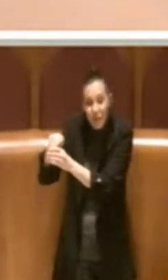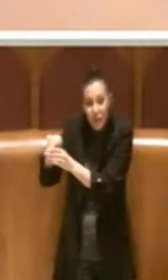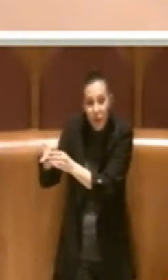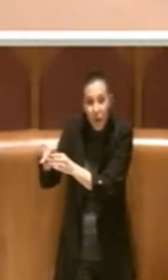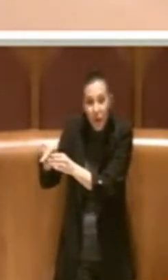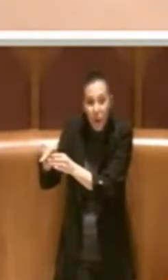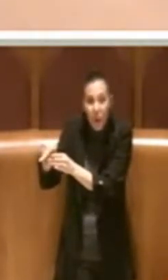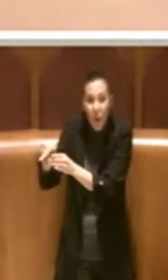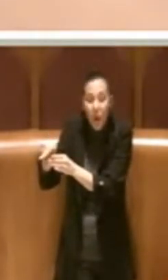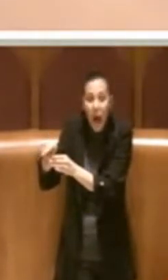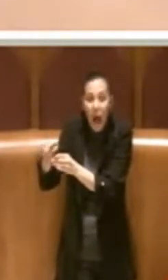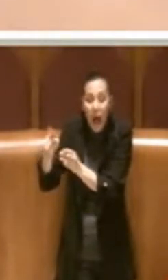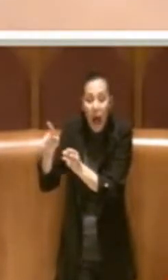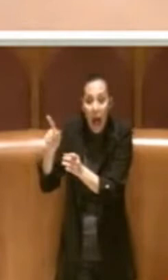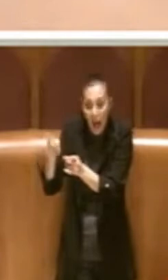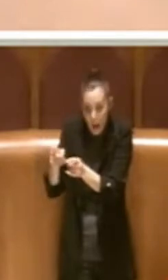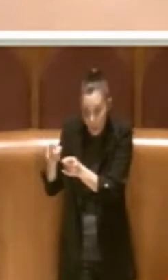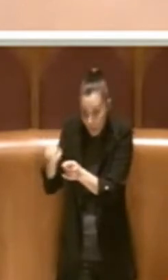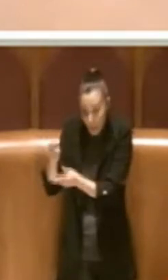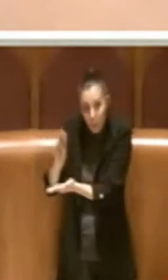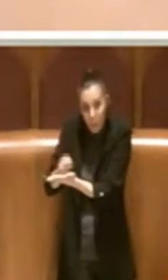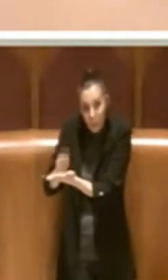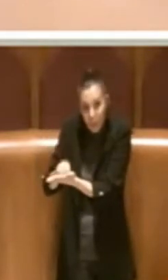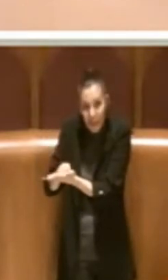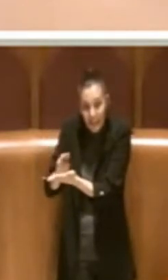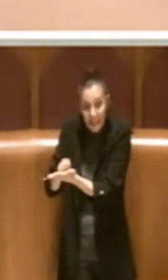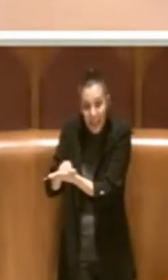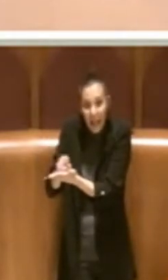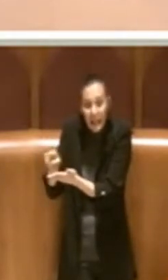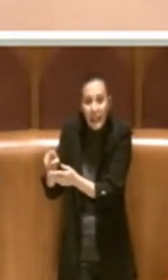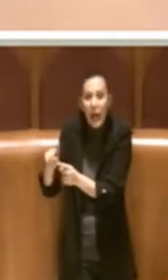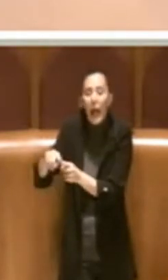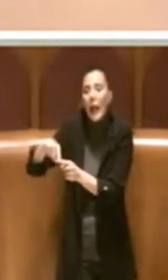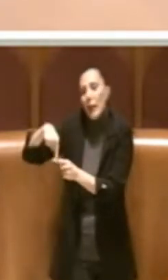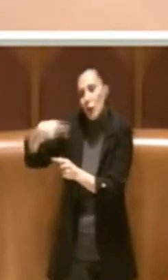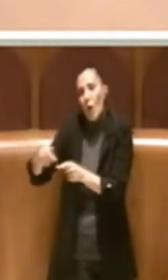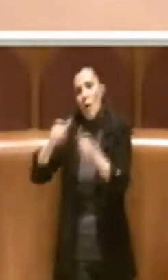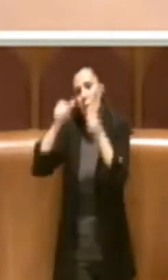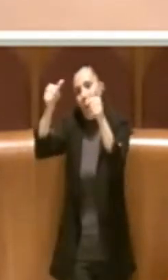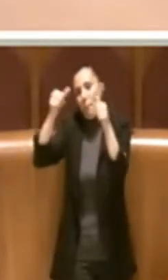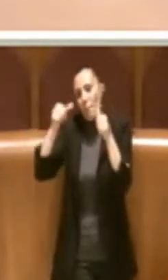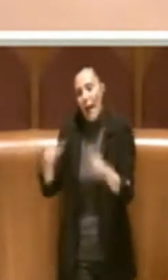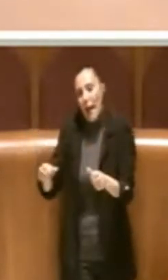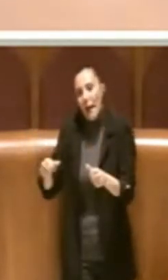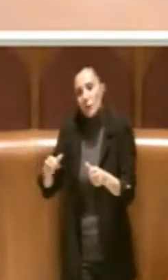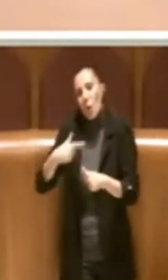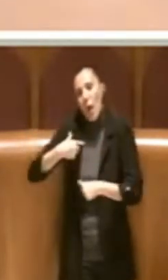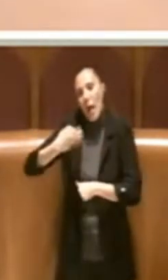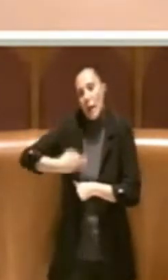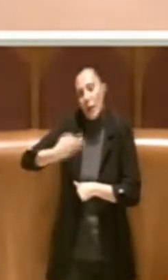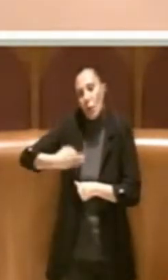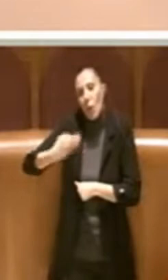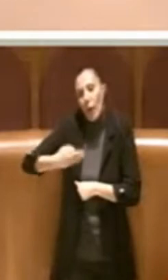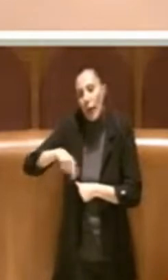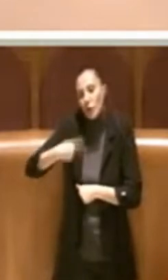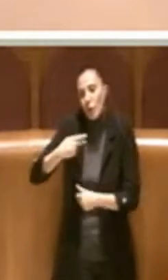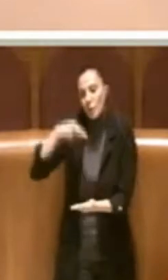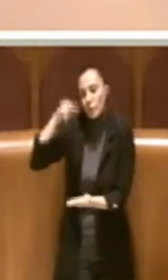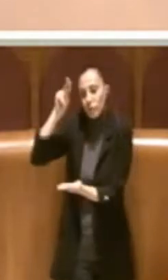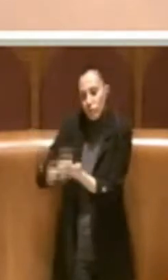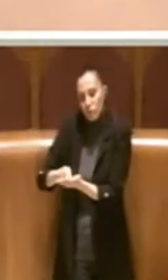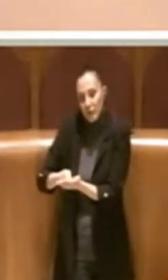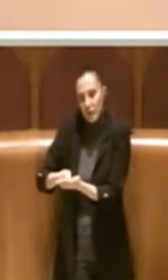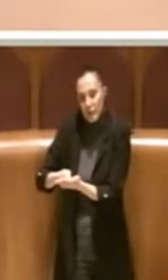al momento presenti e poi a seguito di un bando regolare assegnarlo, assegnare il bene.